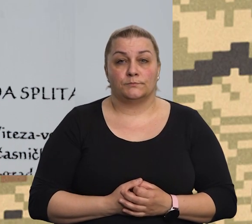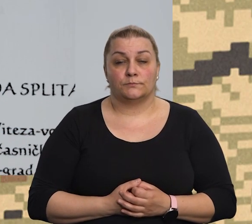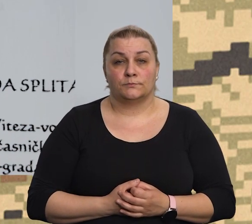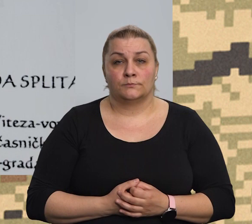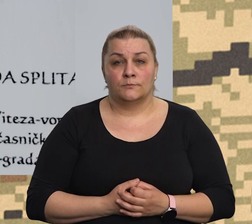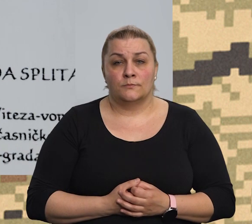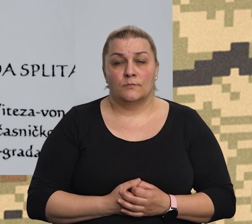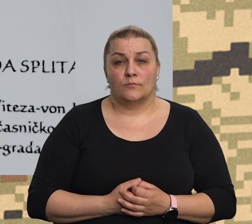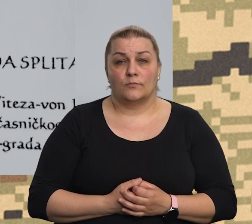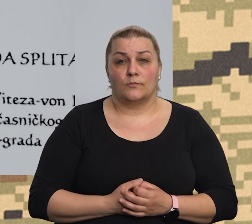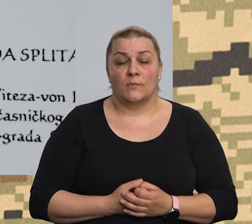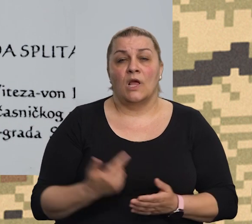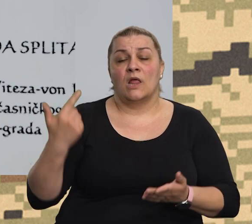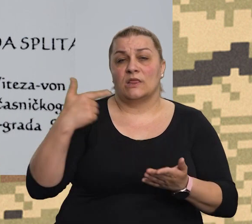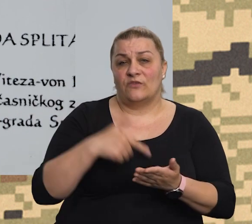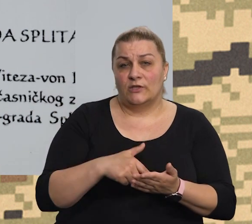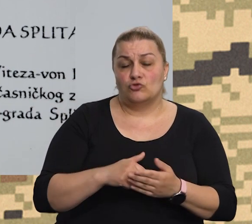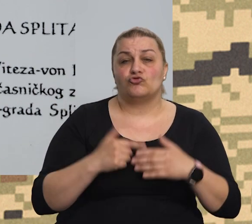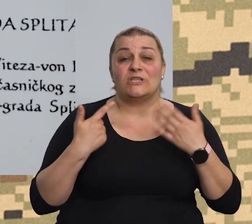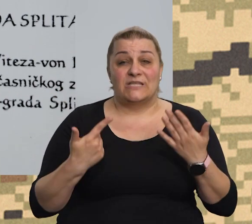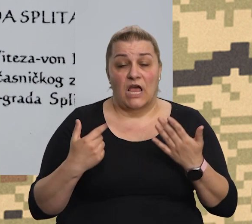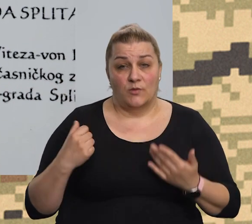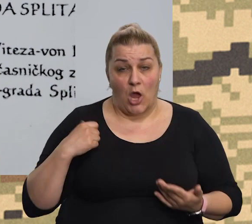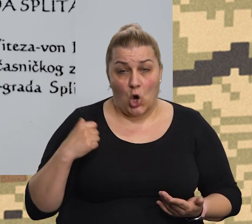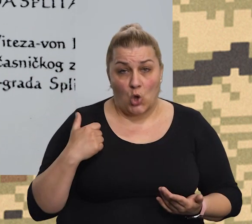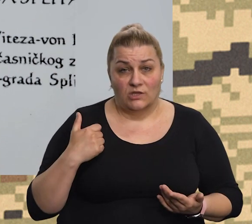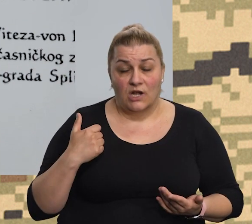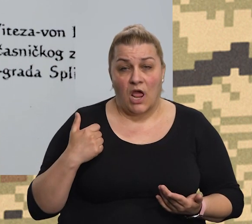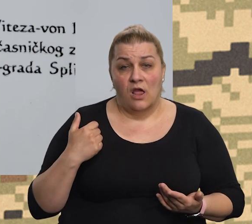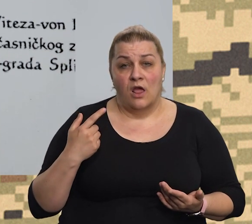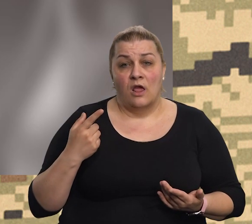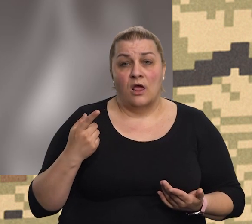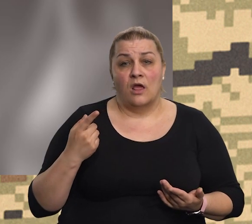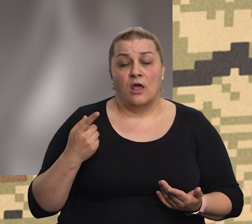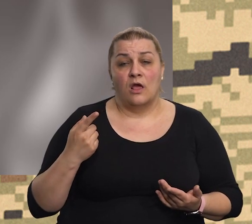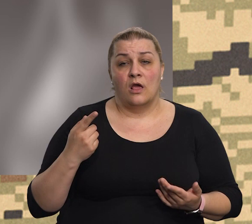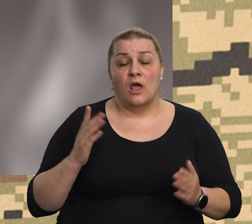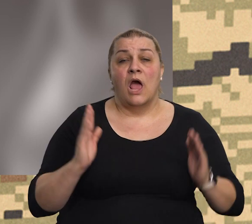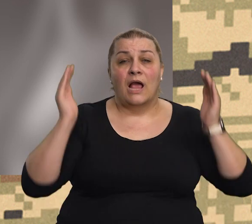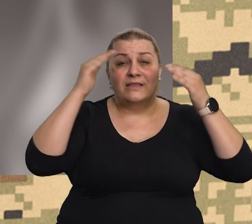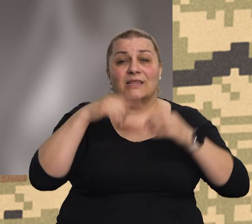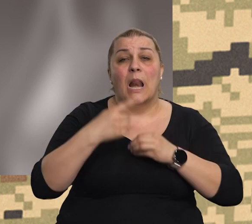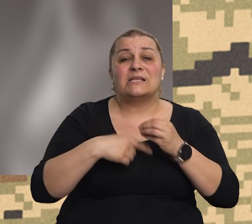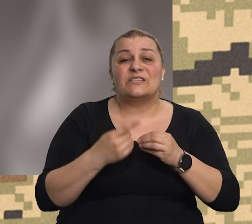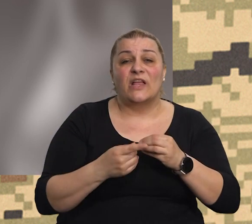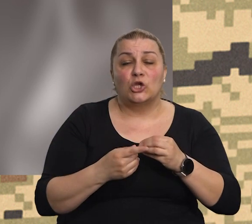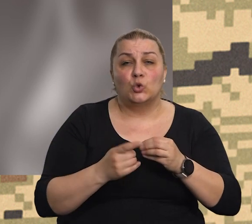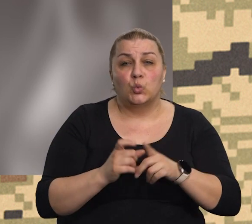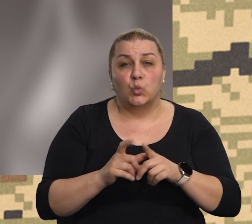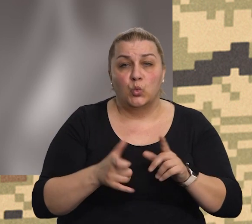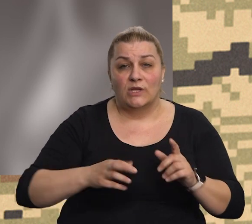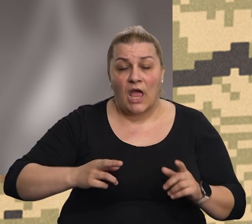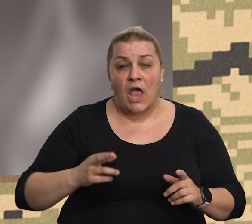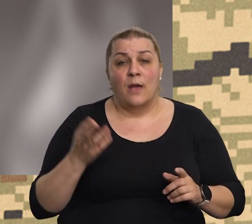znači, 2007. godine je u katedrali Svjedog Duvima gdje je